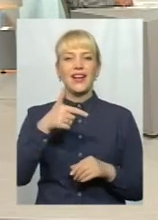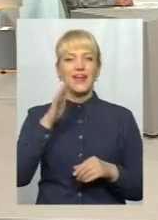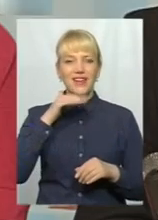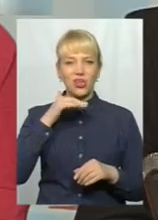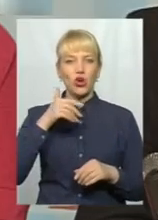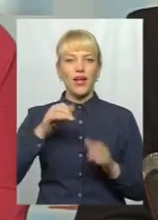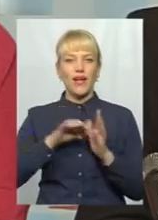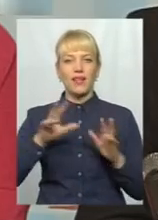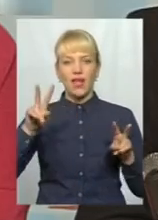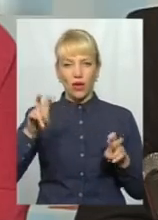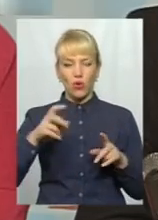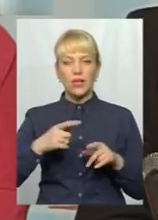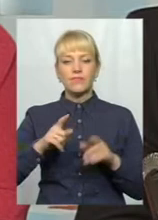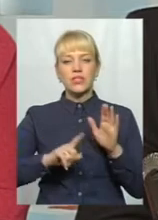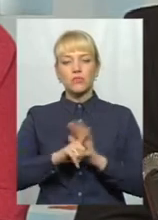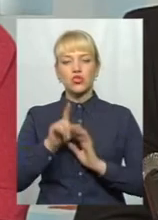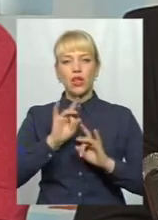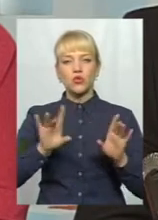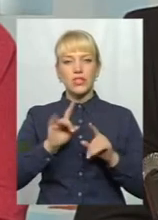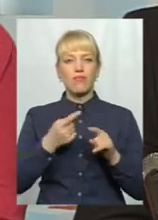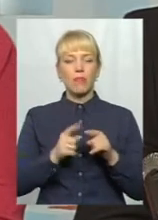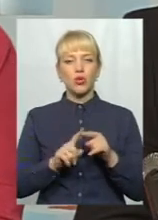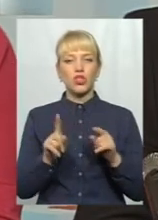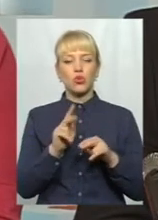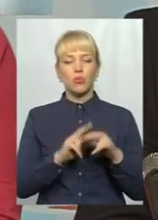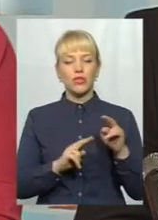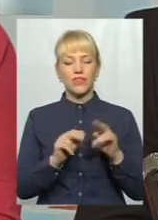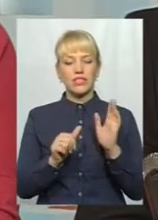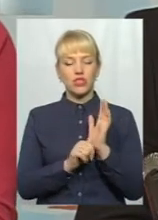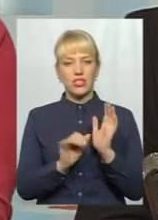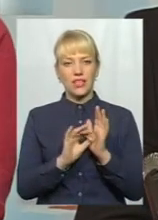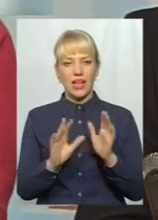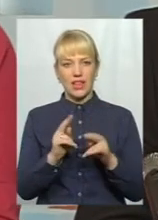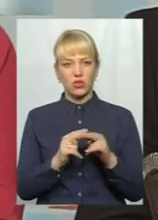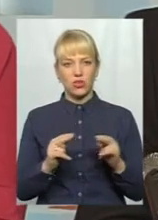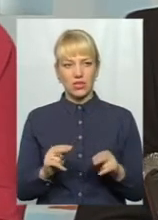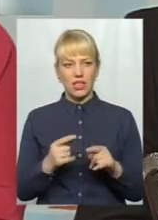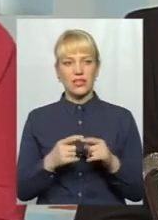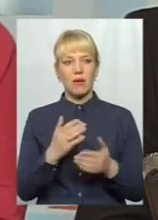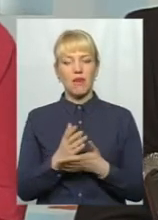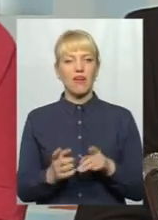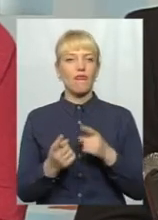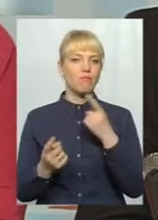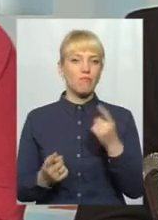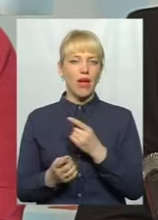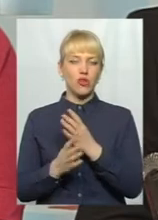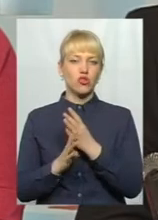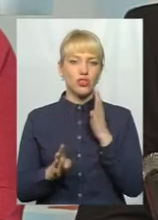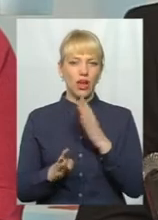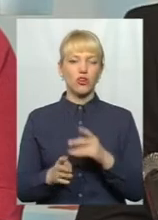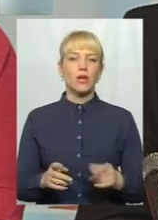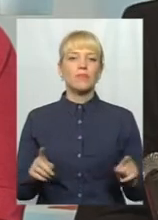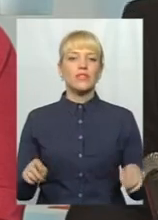спочатку заявляло про те, що будівництво цих шести гідроелектростанцій мають, в першу чергу, створити умови для